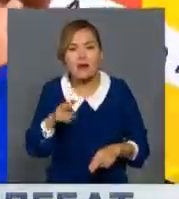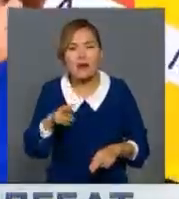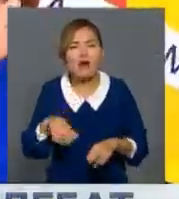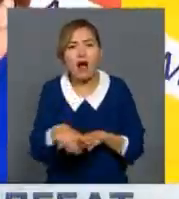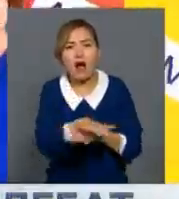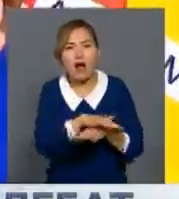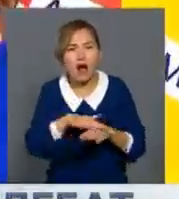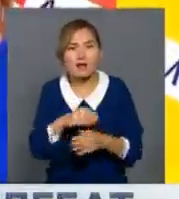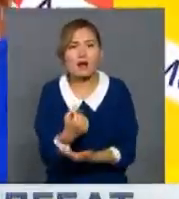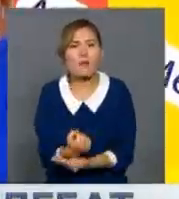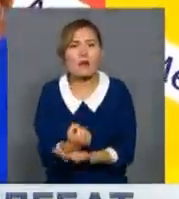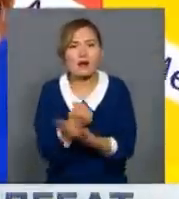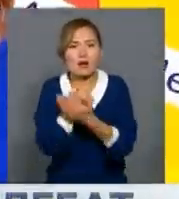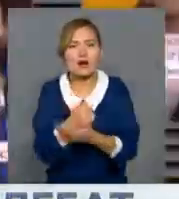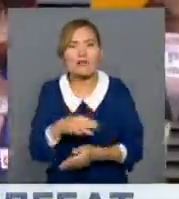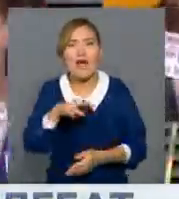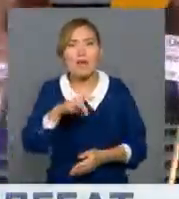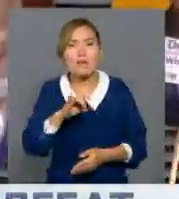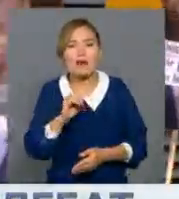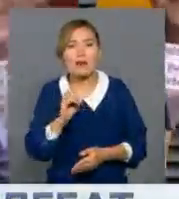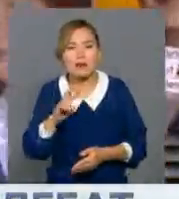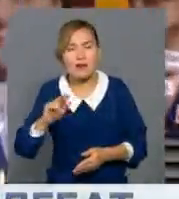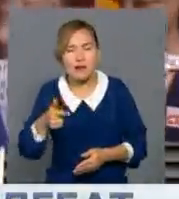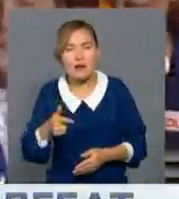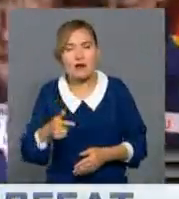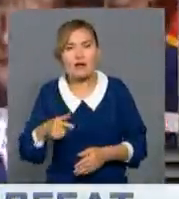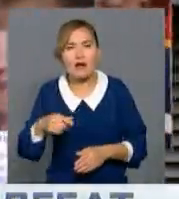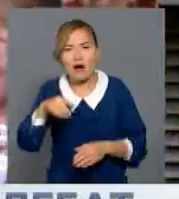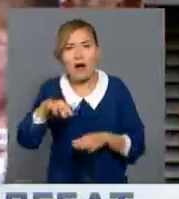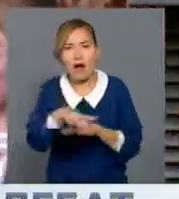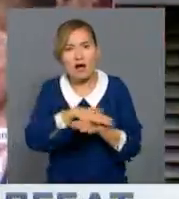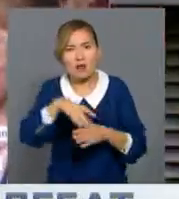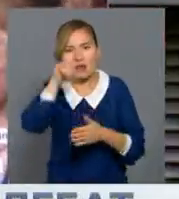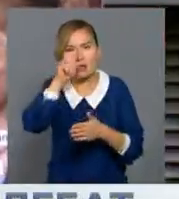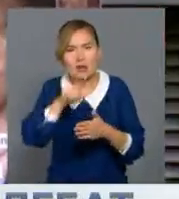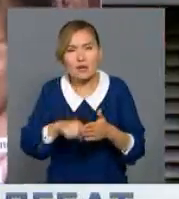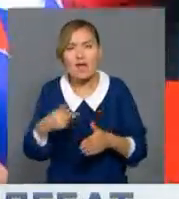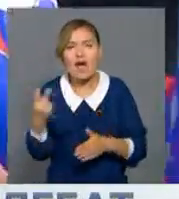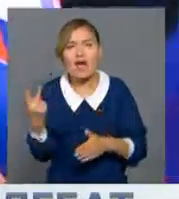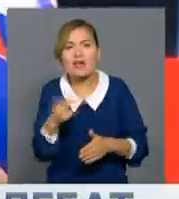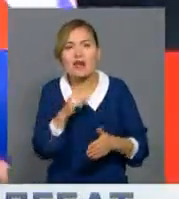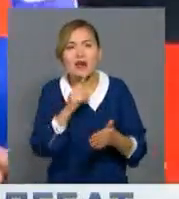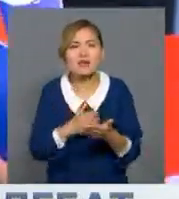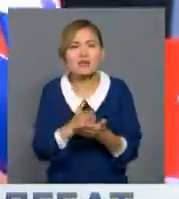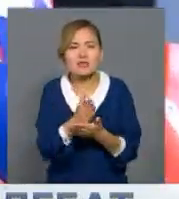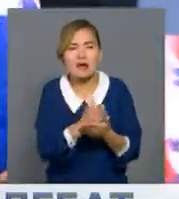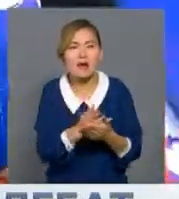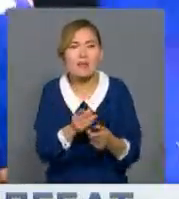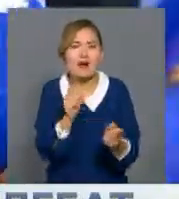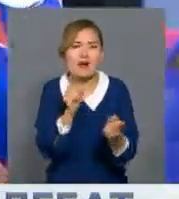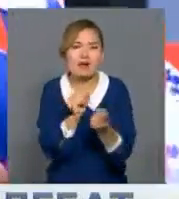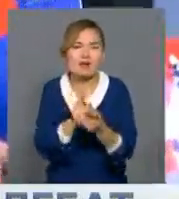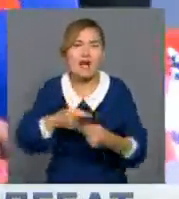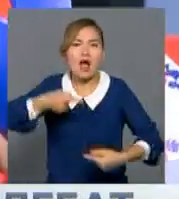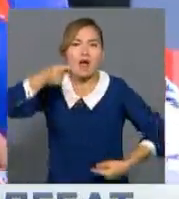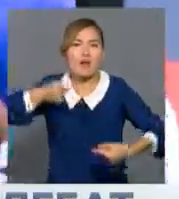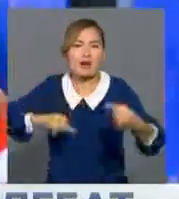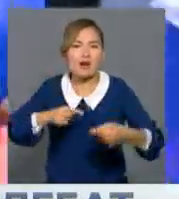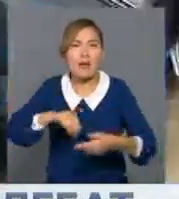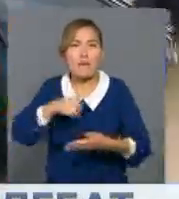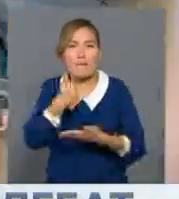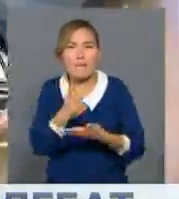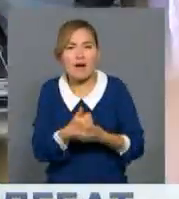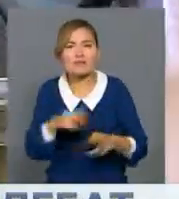көргендердің басын бөлігі Меркел ұстанымының сенімді болған майтад. Ал екі сайысаткердің кездесуде талқылаған басты тақырыптарының бірі